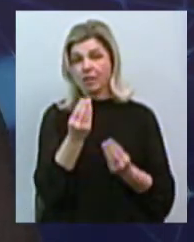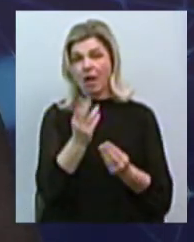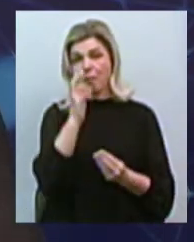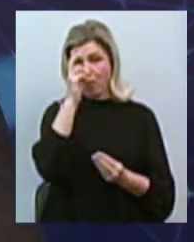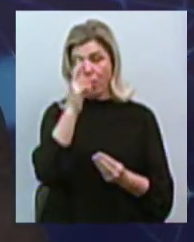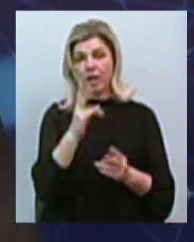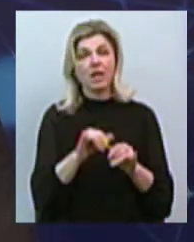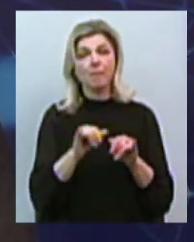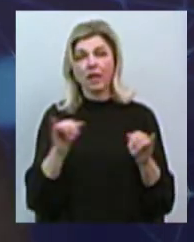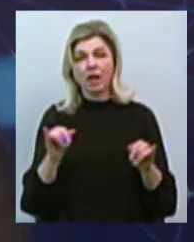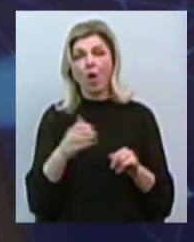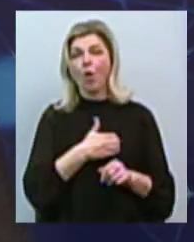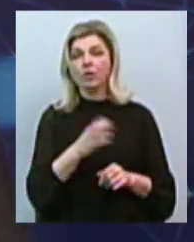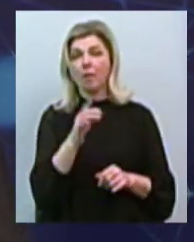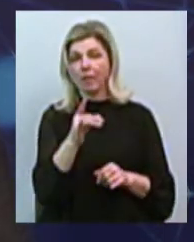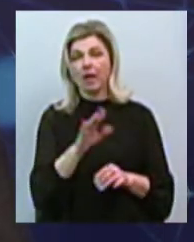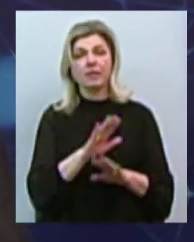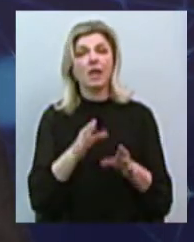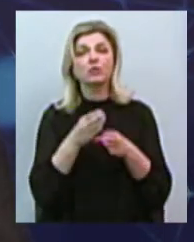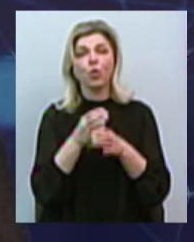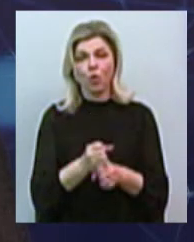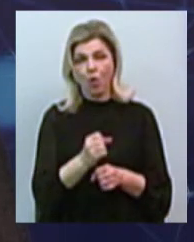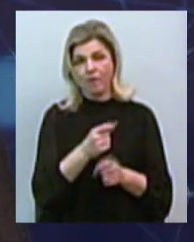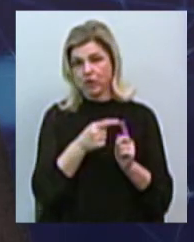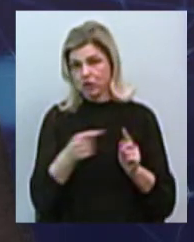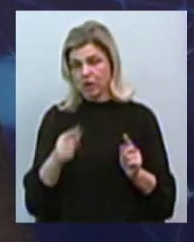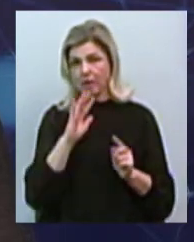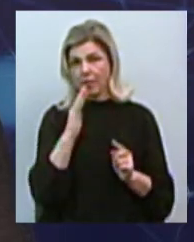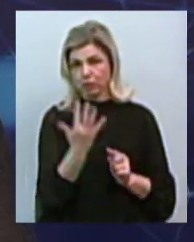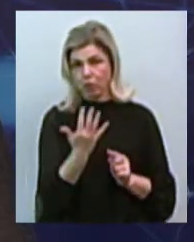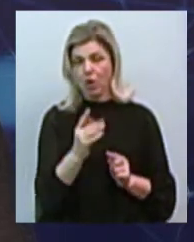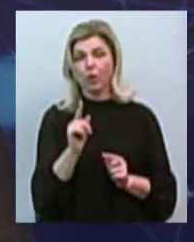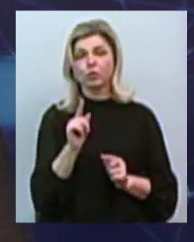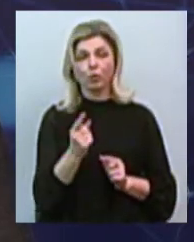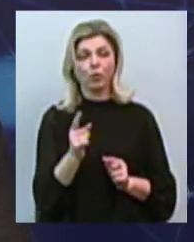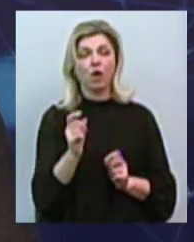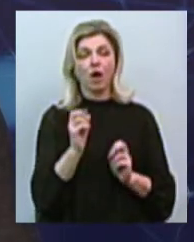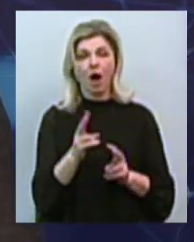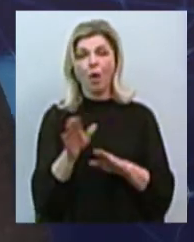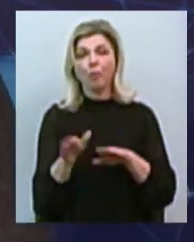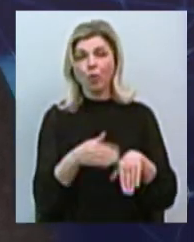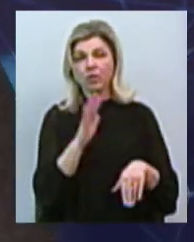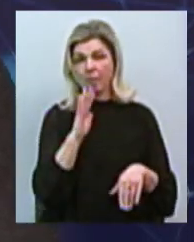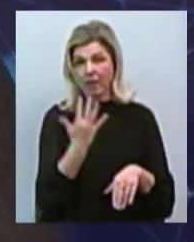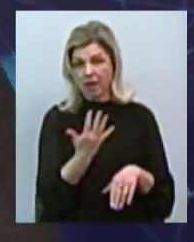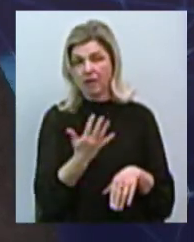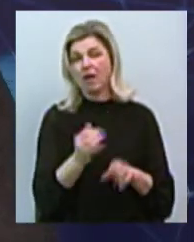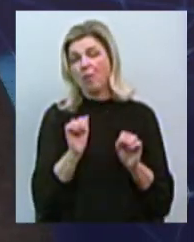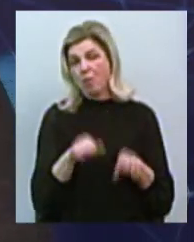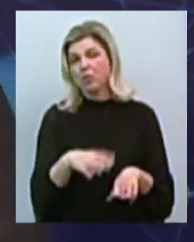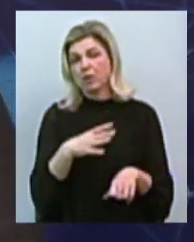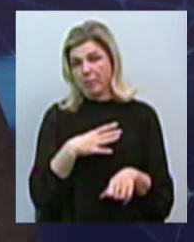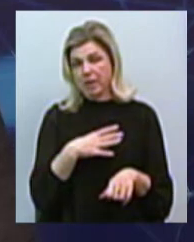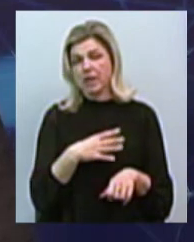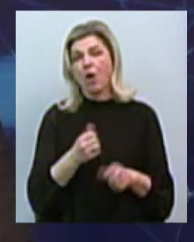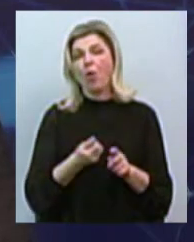збільшував, а хоча б не скорочував протягом п'яти років. Тому що, як пройде п'ять років, то, скоріш за все, кількість